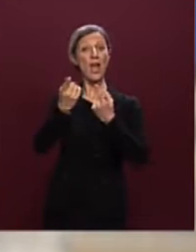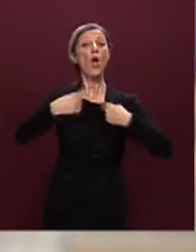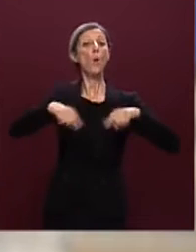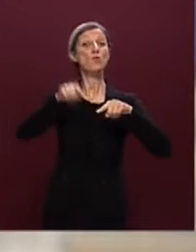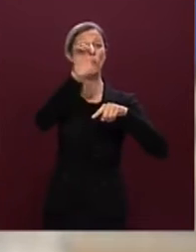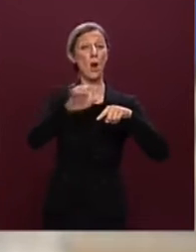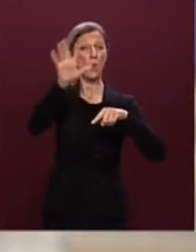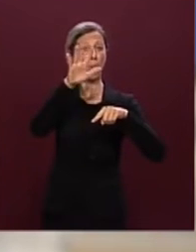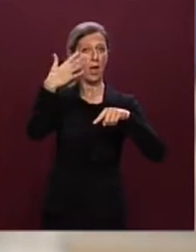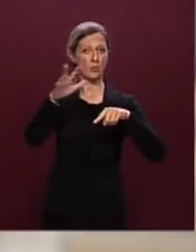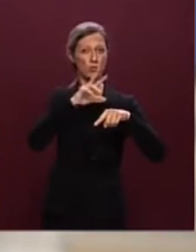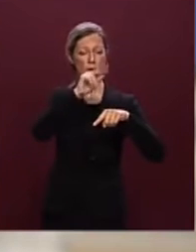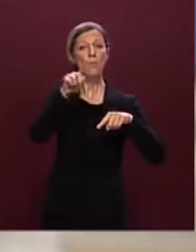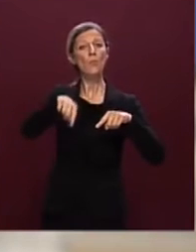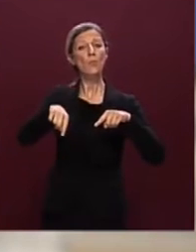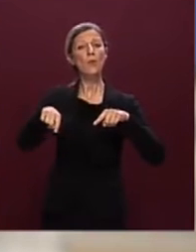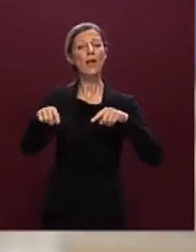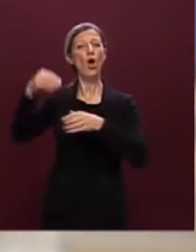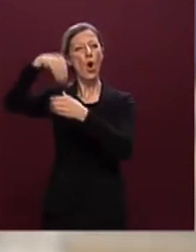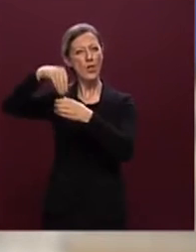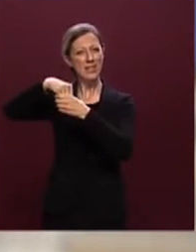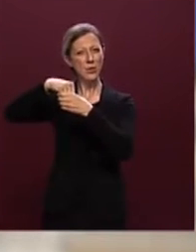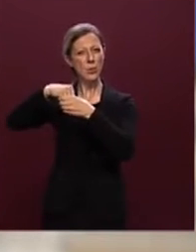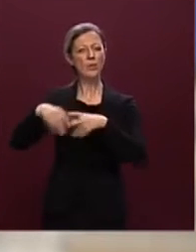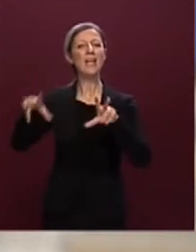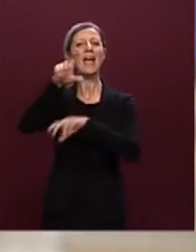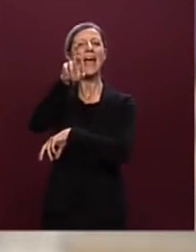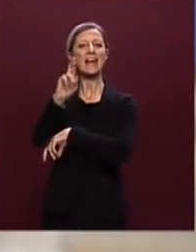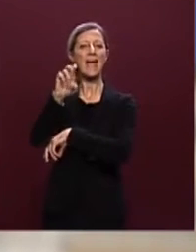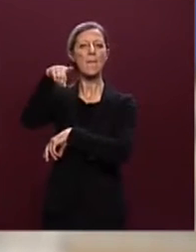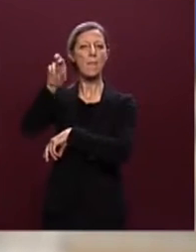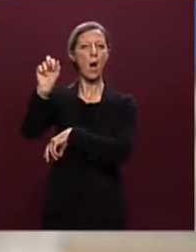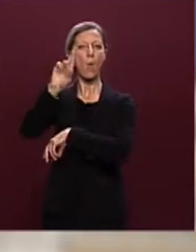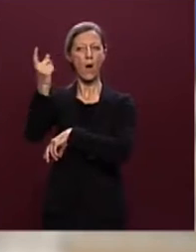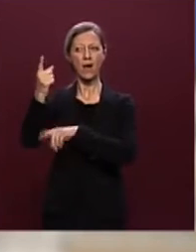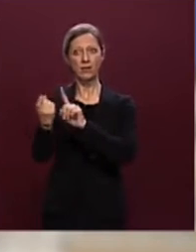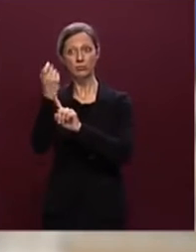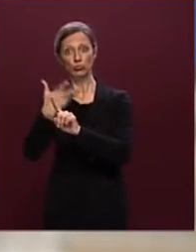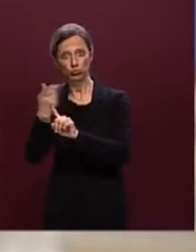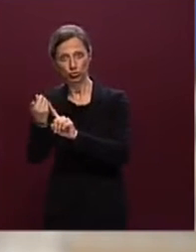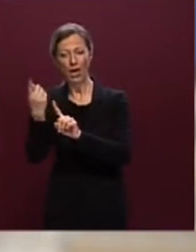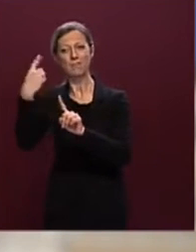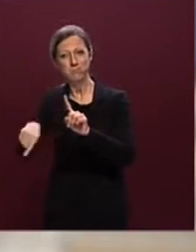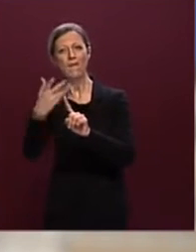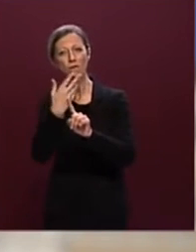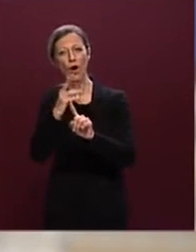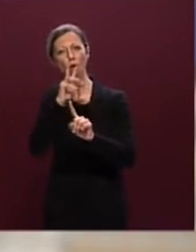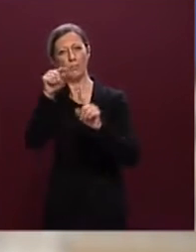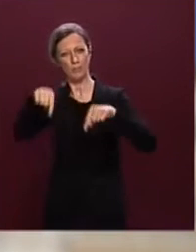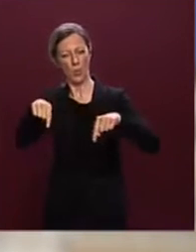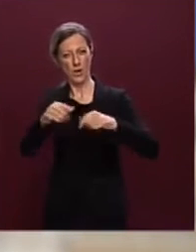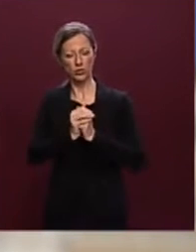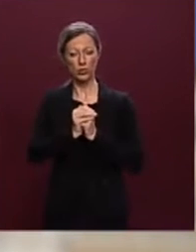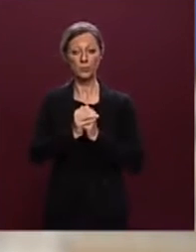dai contenuti del Repower, sul quale tornerò successivamente. Partirei da questo per fare una riflessione che